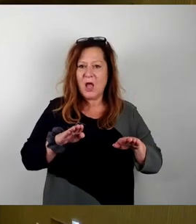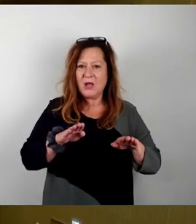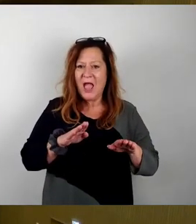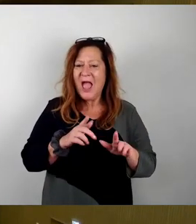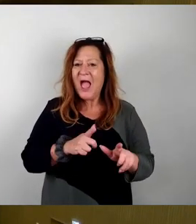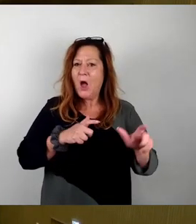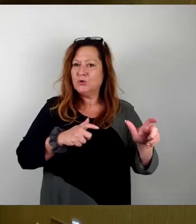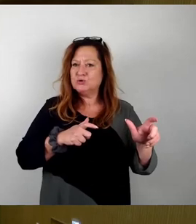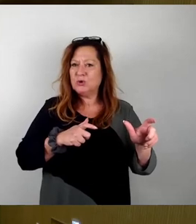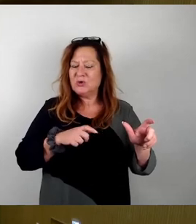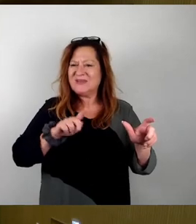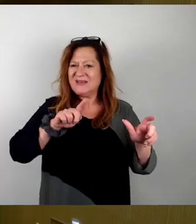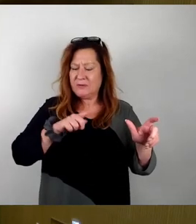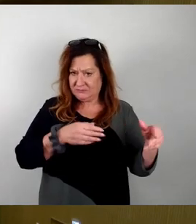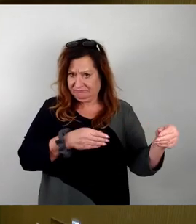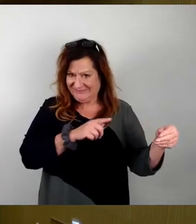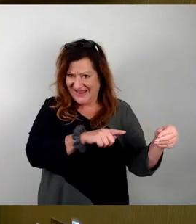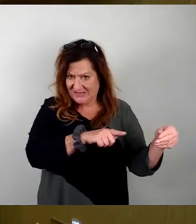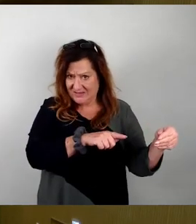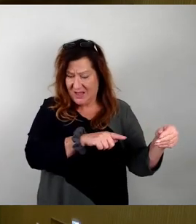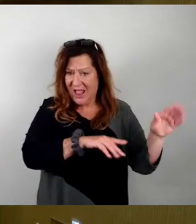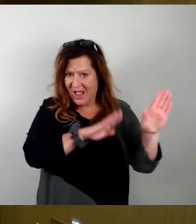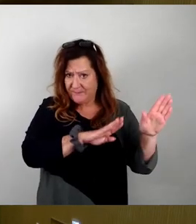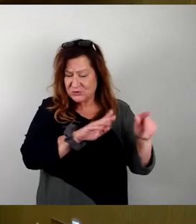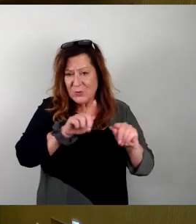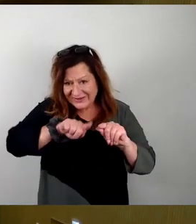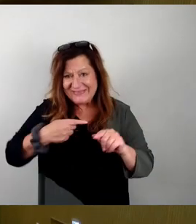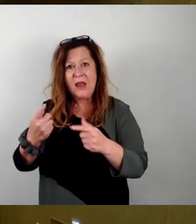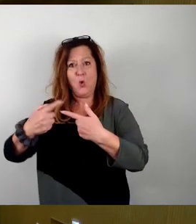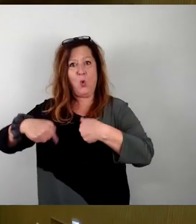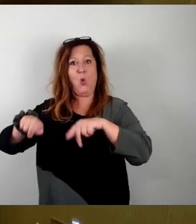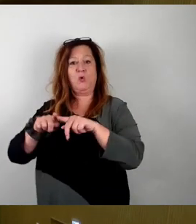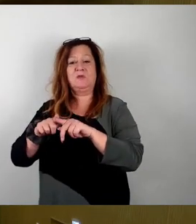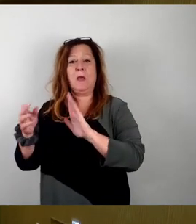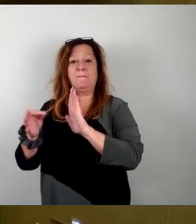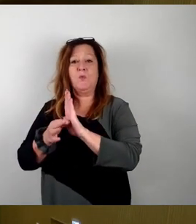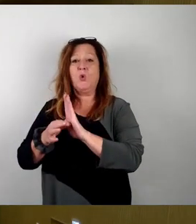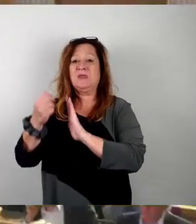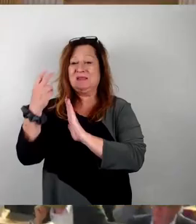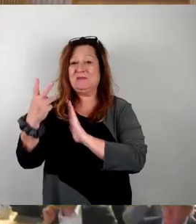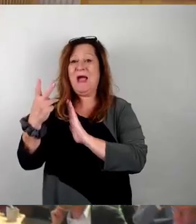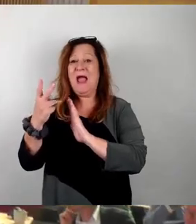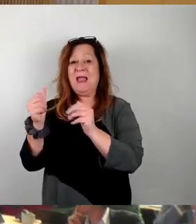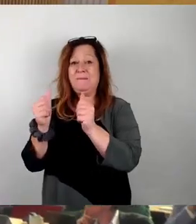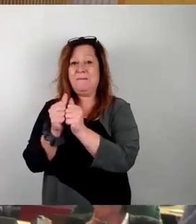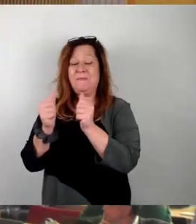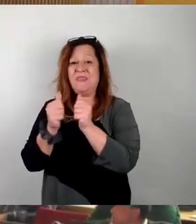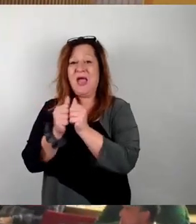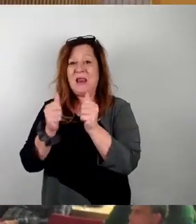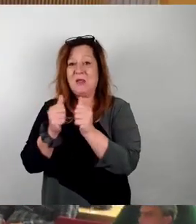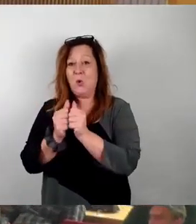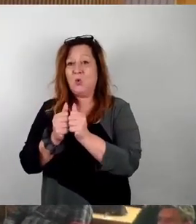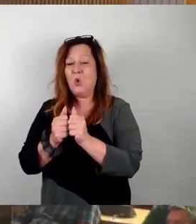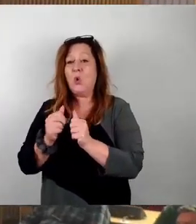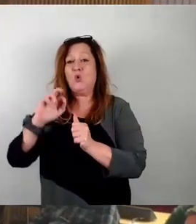dann unseren Punkt 2, also wo es um die Beteiligung der Stadtbezirks-Ortschaftsräte und sowas geht, noch einmal zur